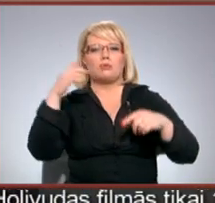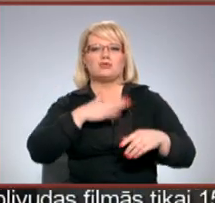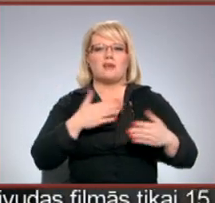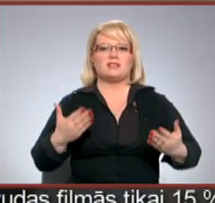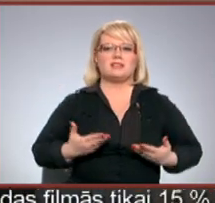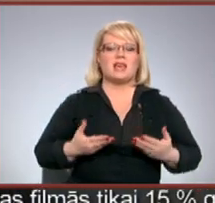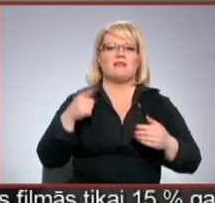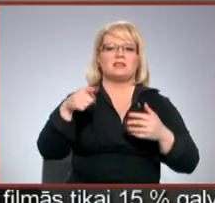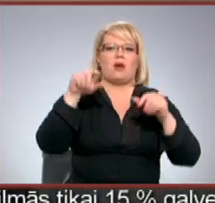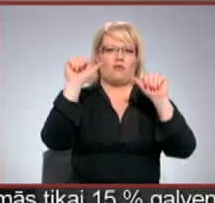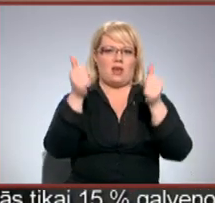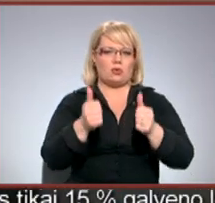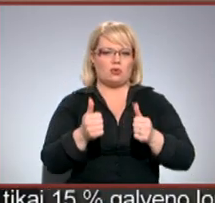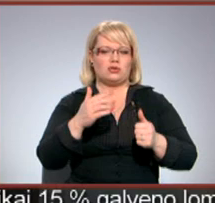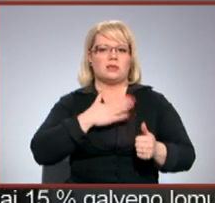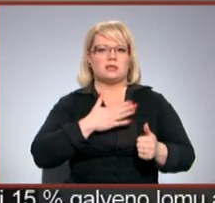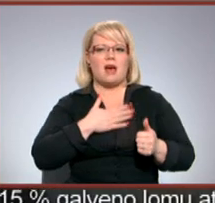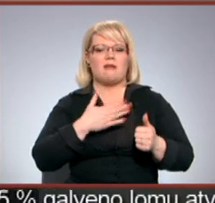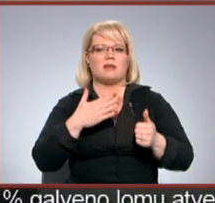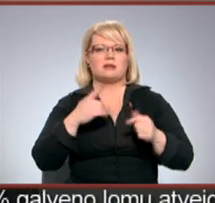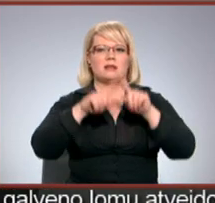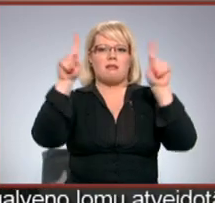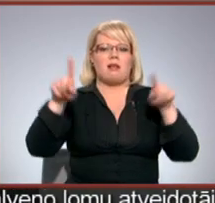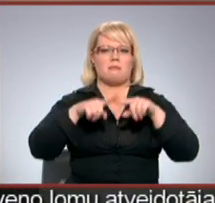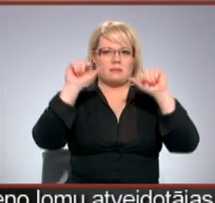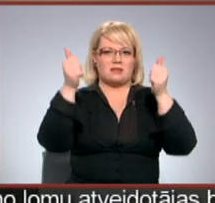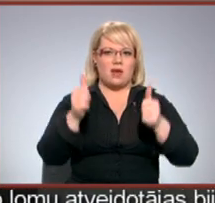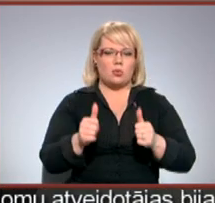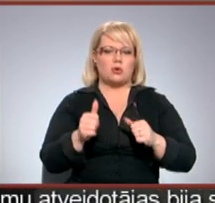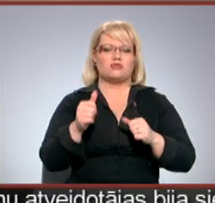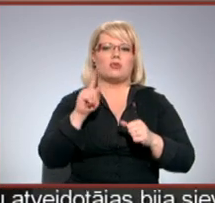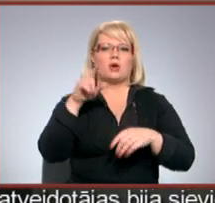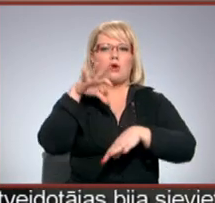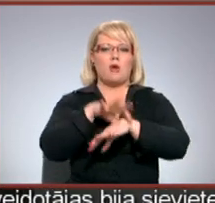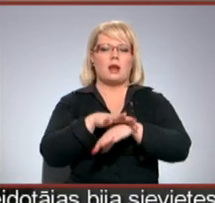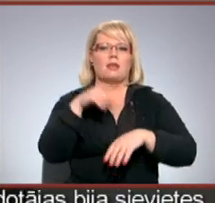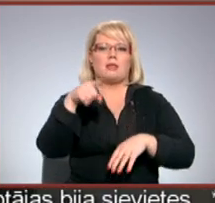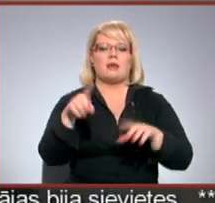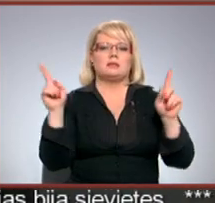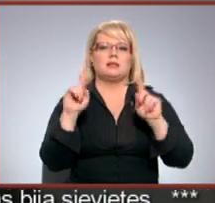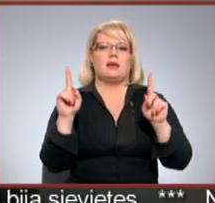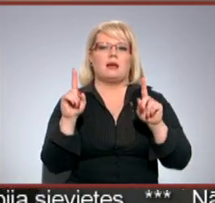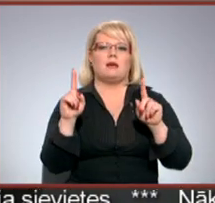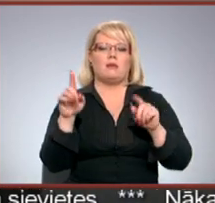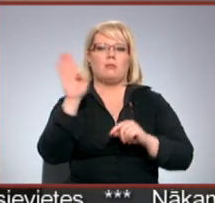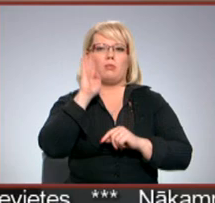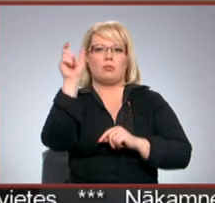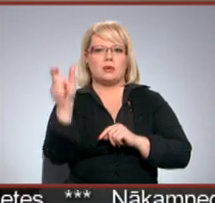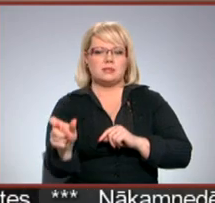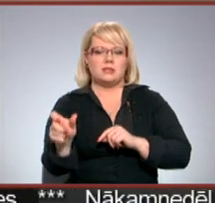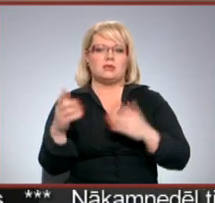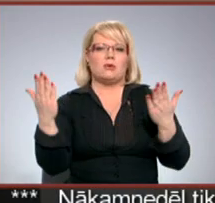dzīves tādu veidošanu, savas telpas veidošanu. Konkrētāk tas ir puisis,